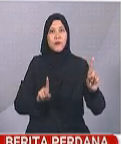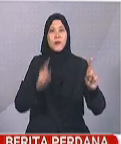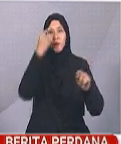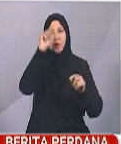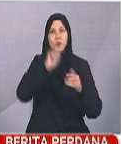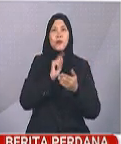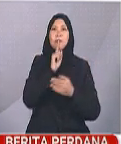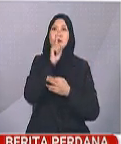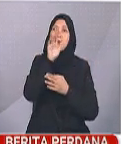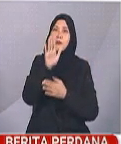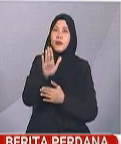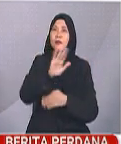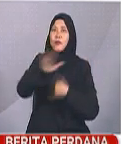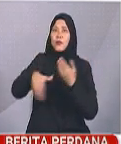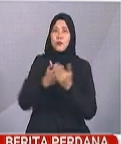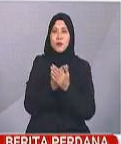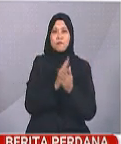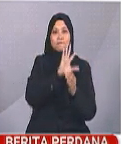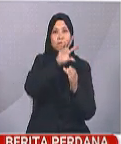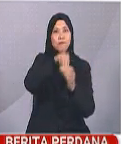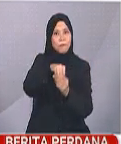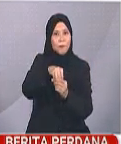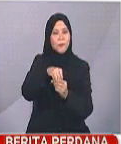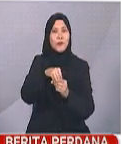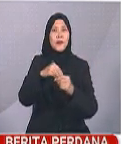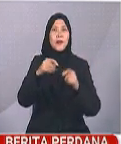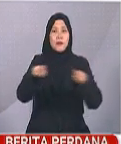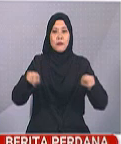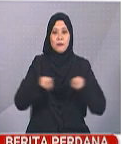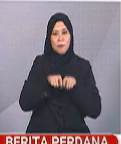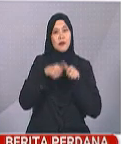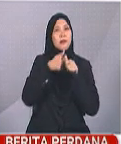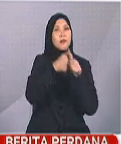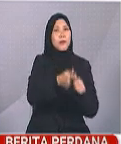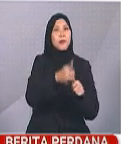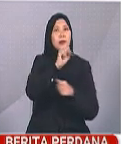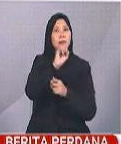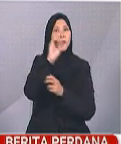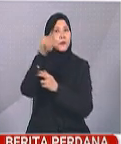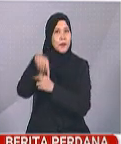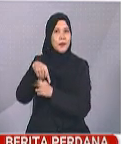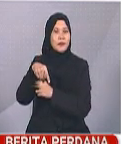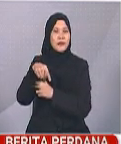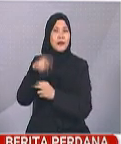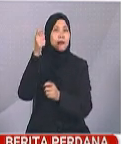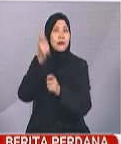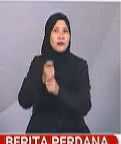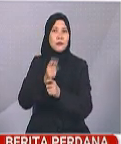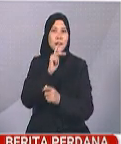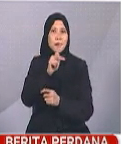menjamin semua ahli Dewan dapat mengambil bahagian dalam ruang lingkup SOP yang ditetapkan Kementerian Kesihatan.